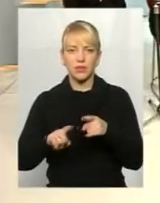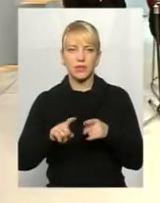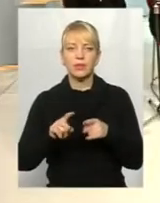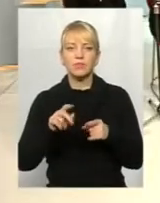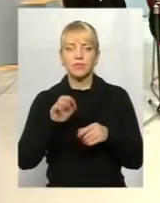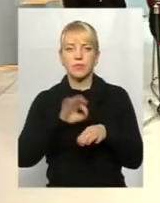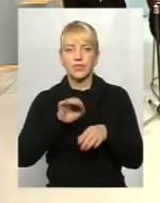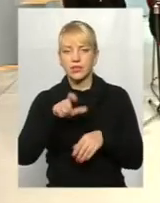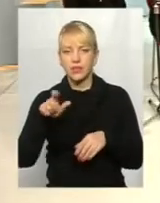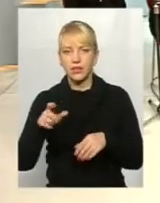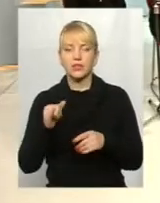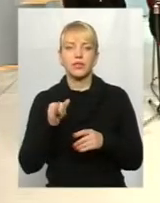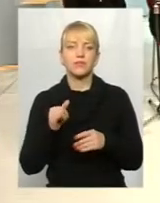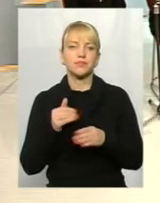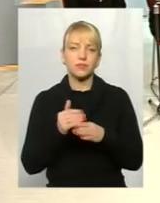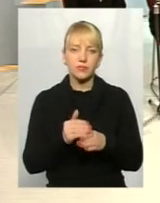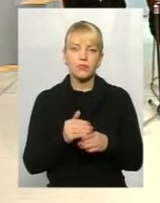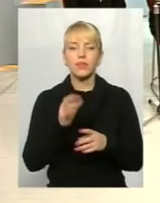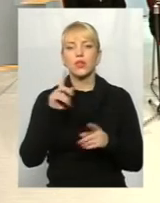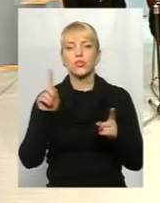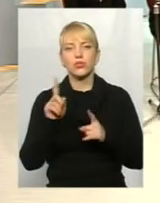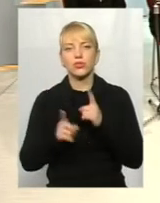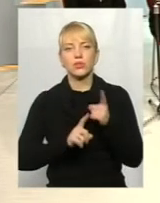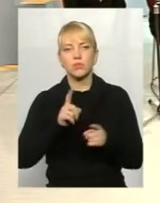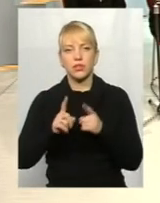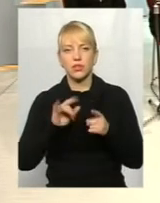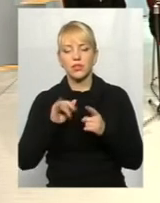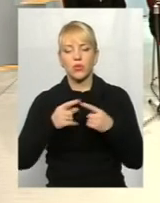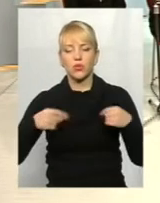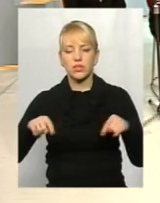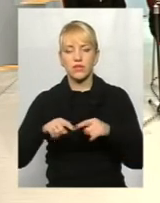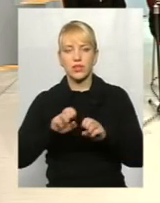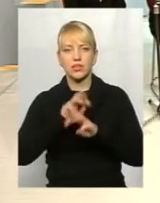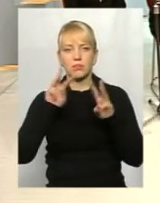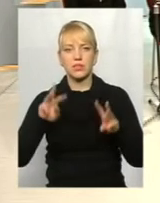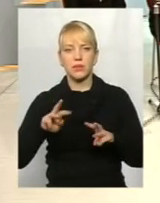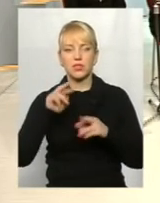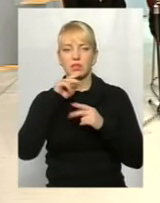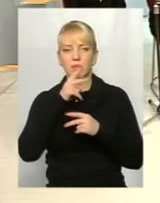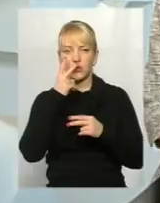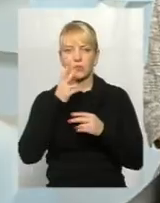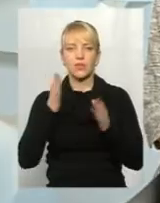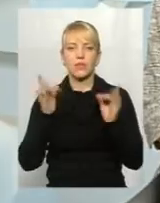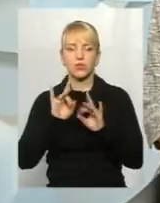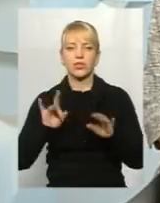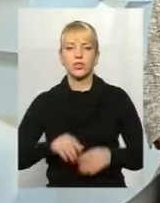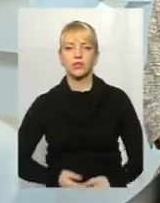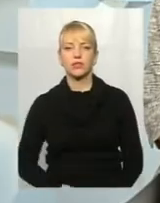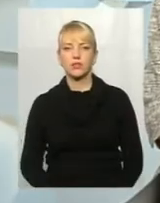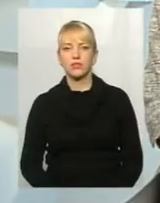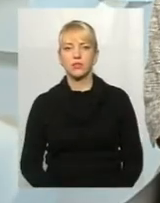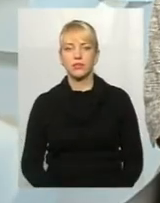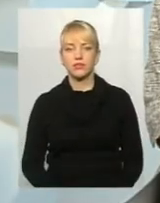Що найближчим часом зміниться в сфері забезпечення ліка, ми побачимо в наступному сюжеті. І далі продовжимо розмову.